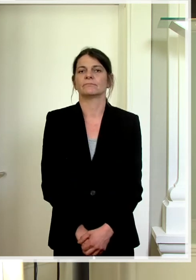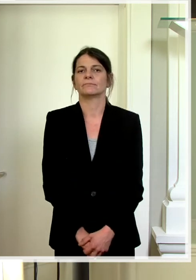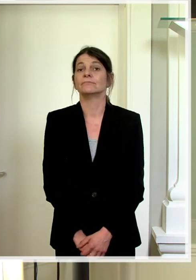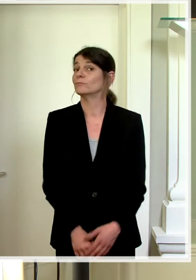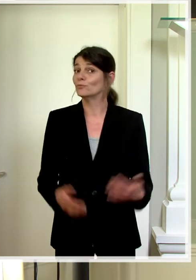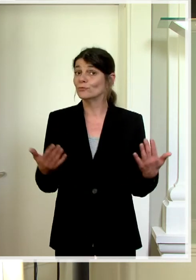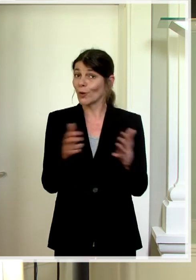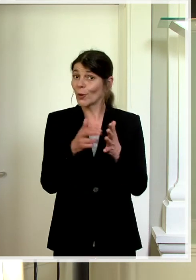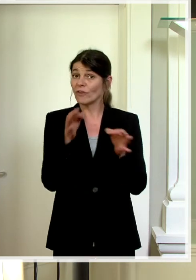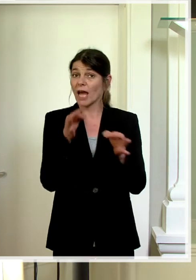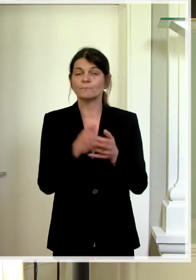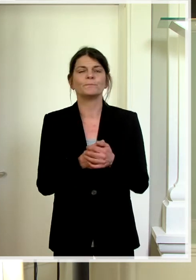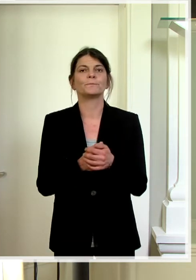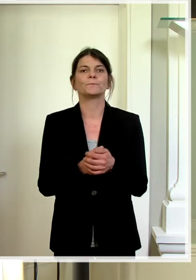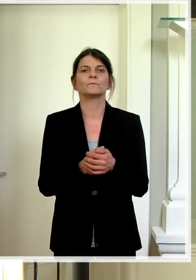Weitere Fragen?